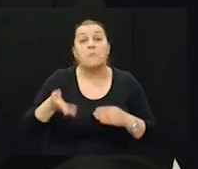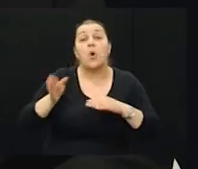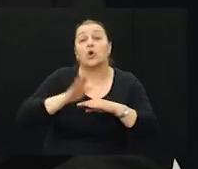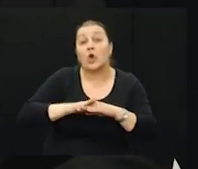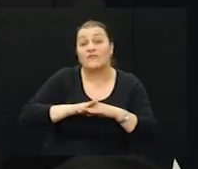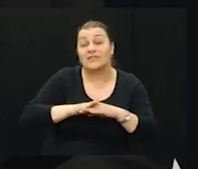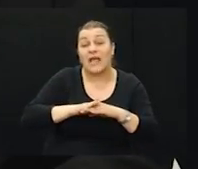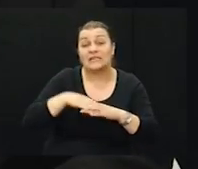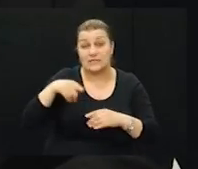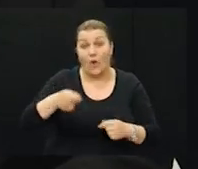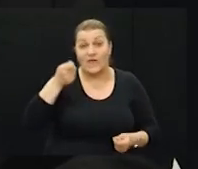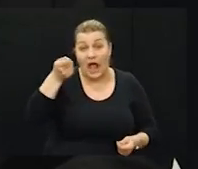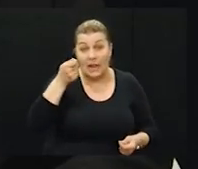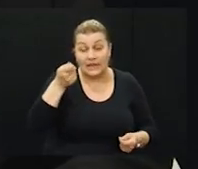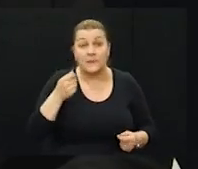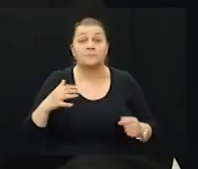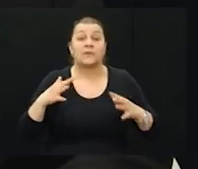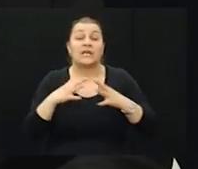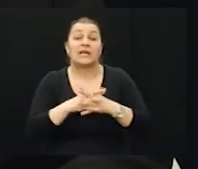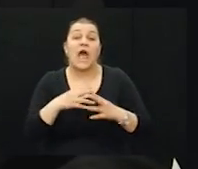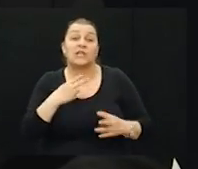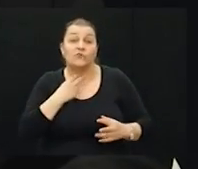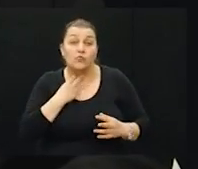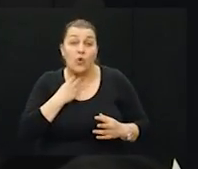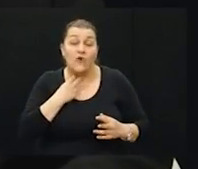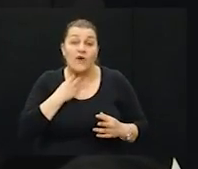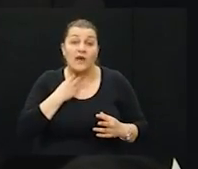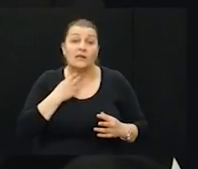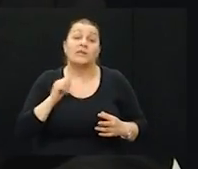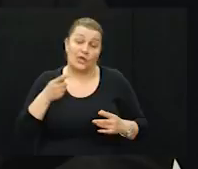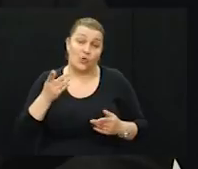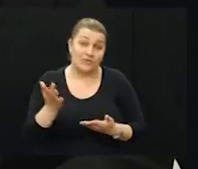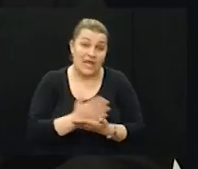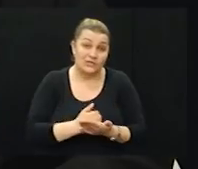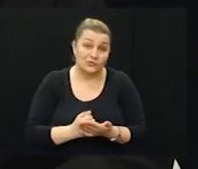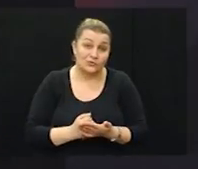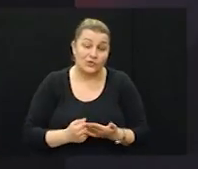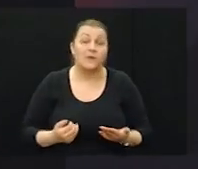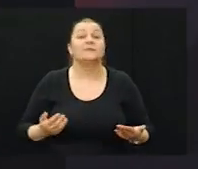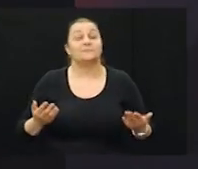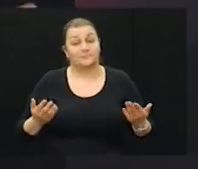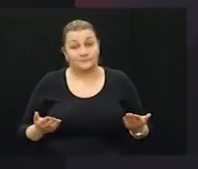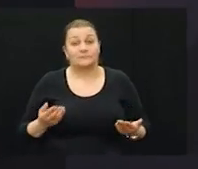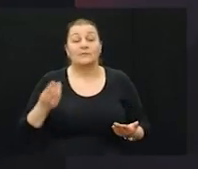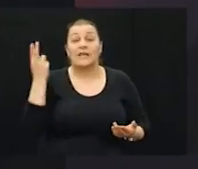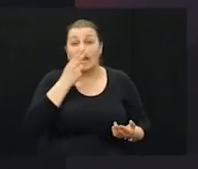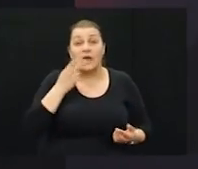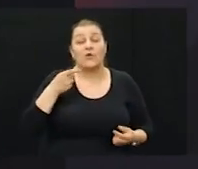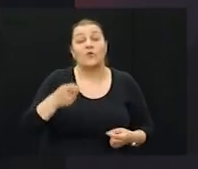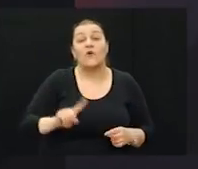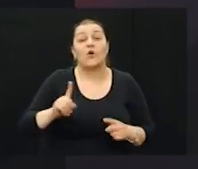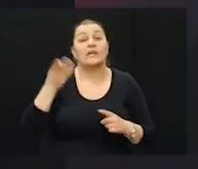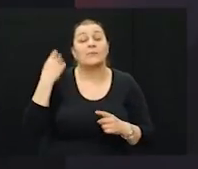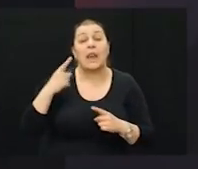pokroviteljica te alke. Grad Vukovar je barem to zaslužio. E, ovo nije jasno bila tema